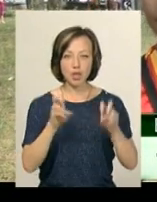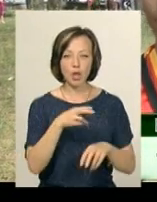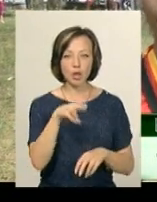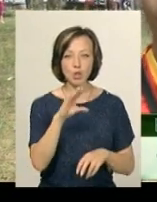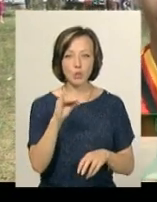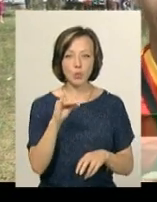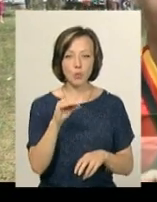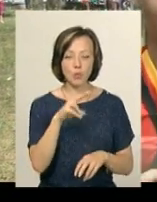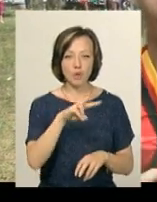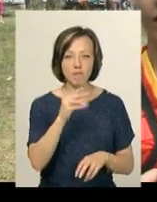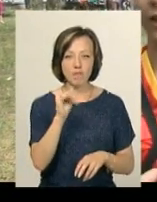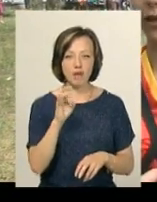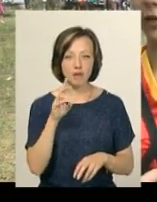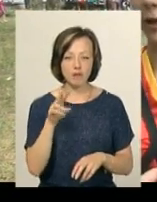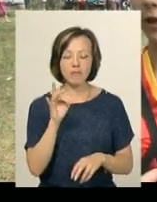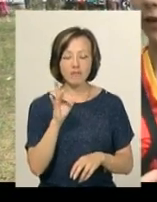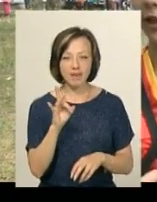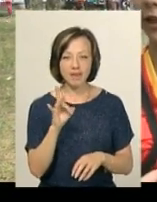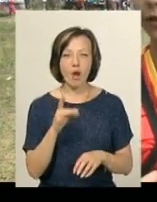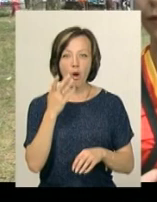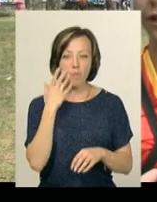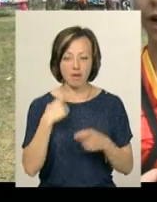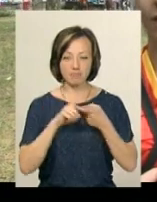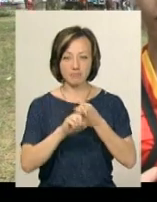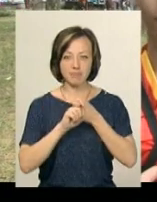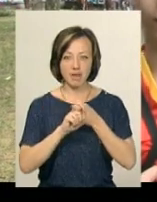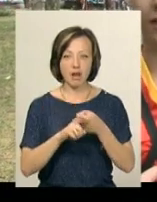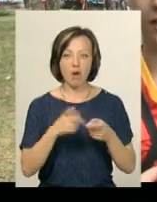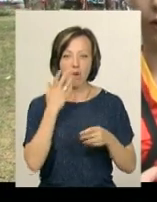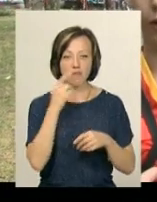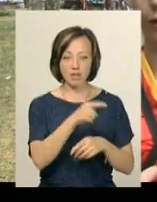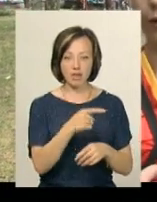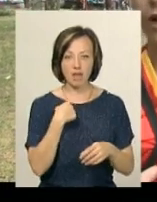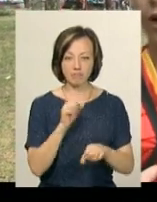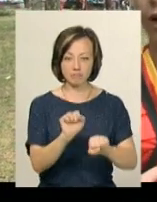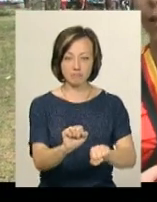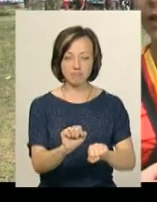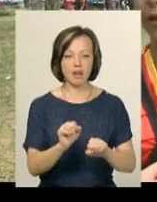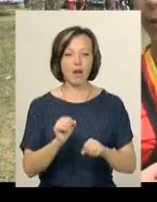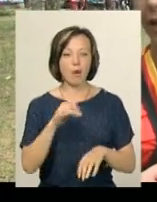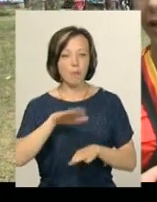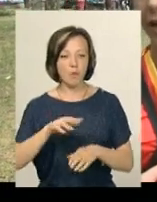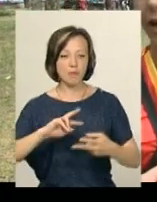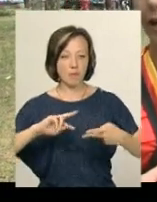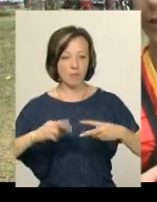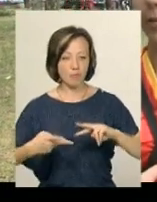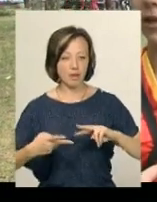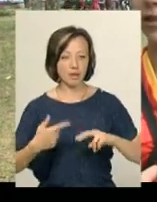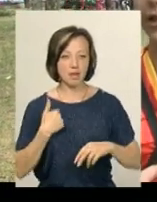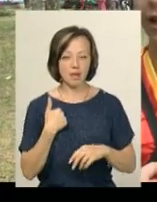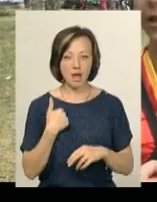'язці. Поки Ніка проходила крутопохилу вверх і дюльфер, я організовувала її страховку. Потім навпаки, я